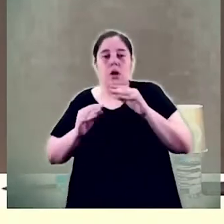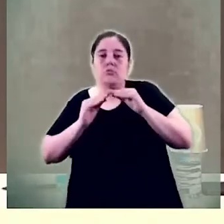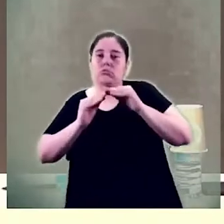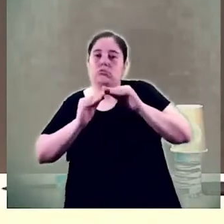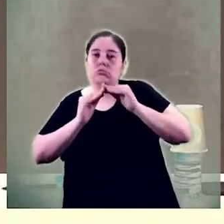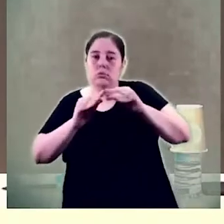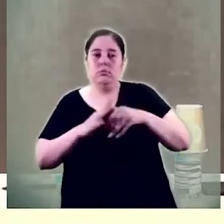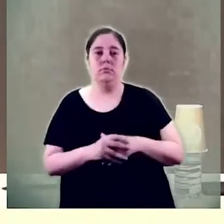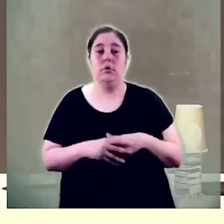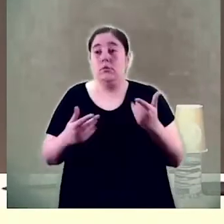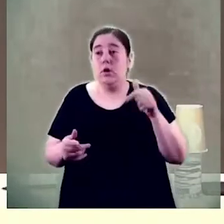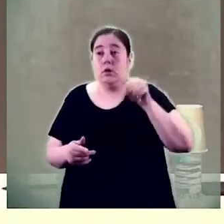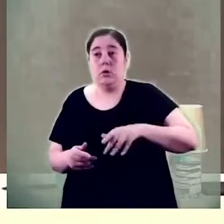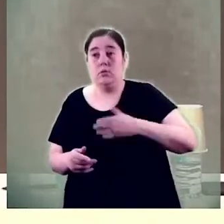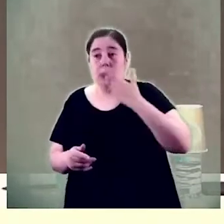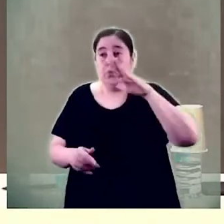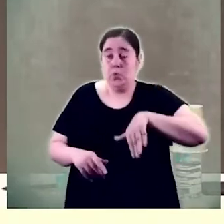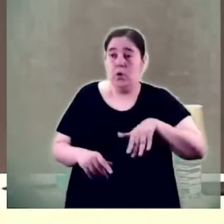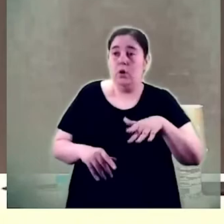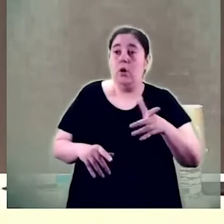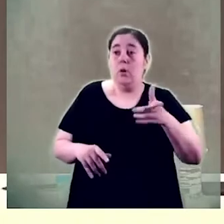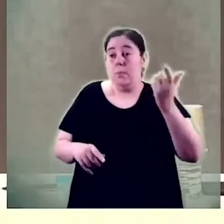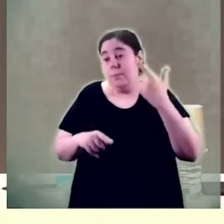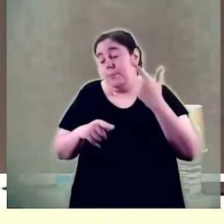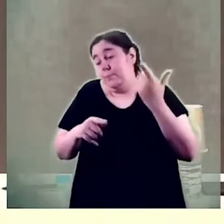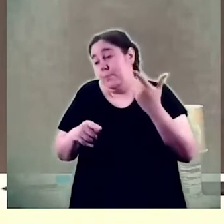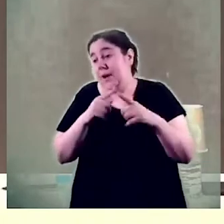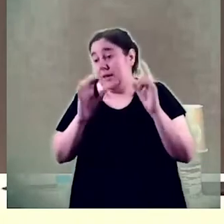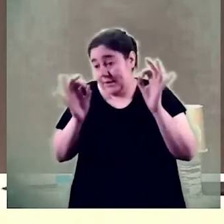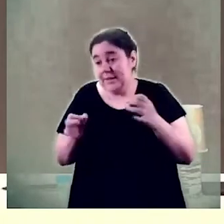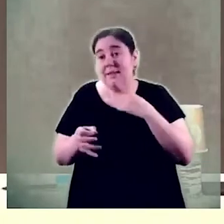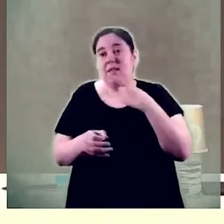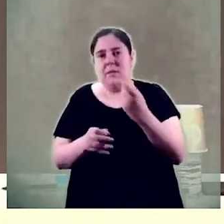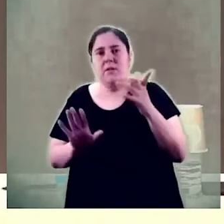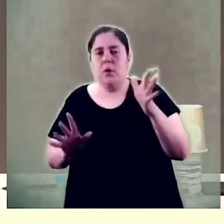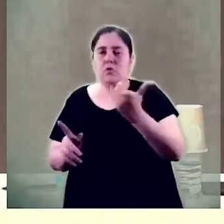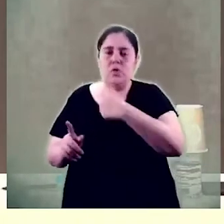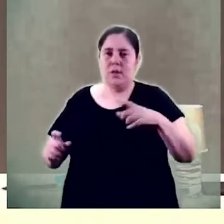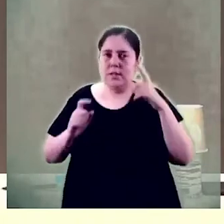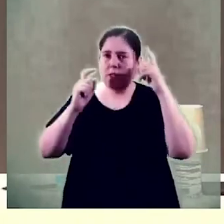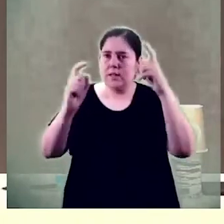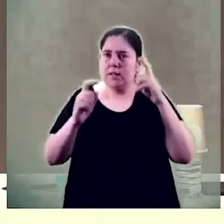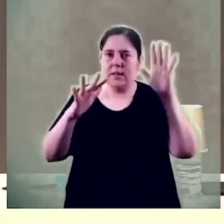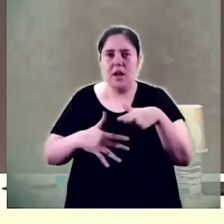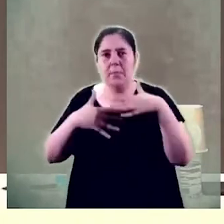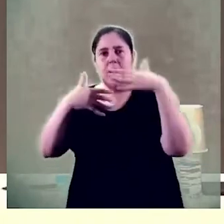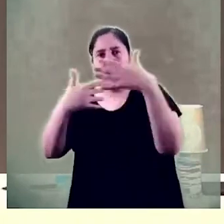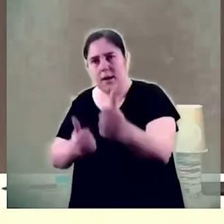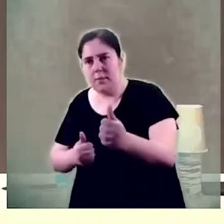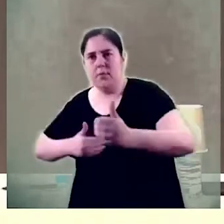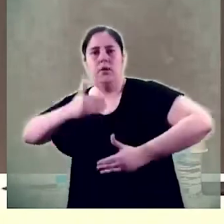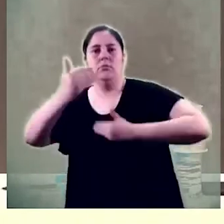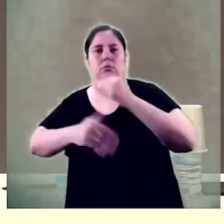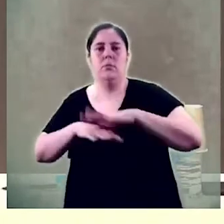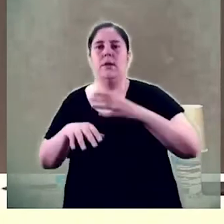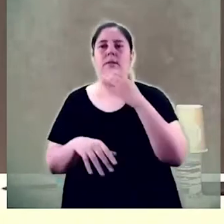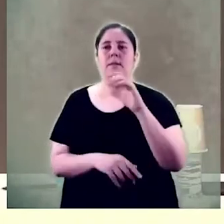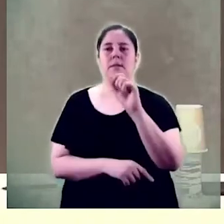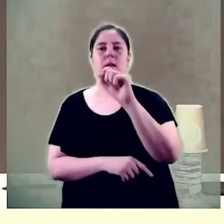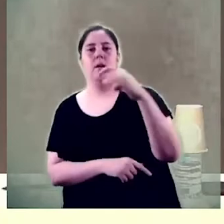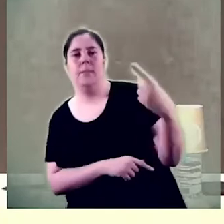o arreglar això va molt lent i és difícil però intentarem anar en aquesta direcció d'eliminar les